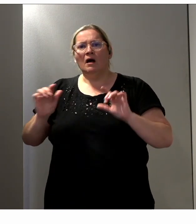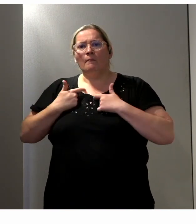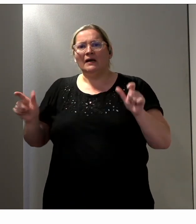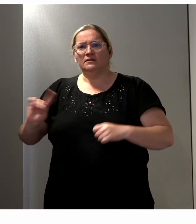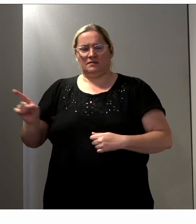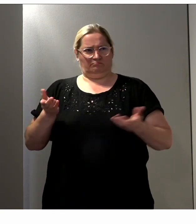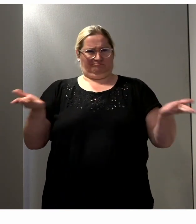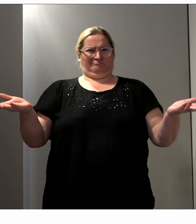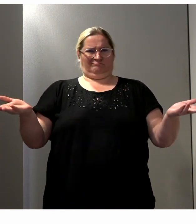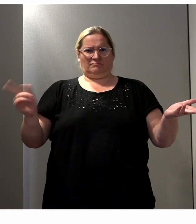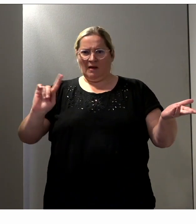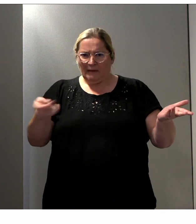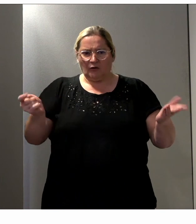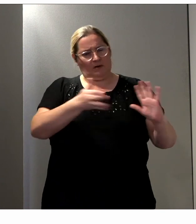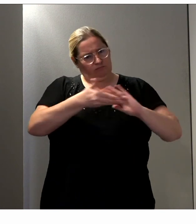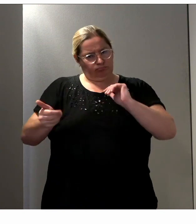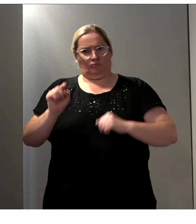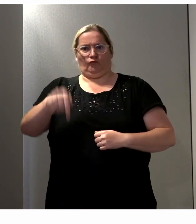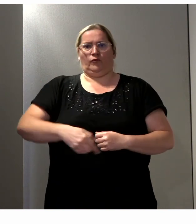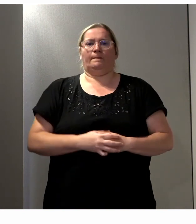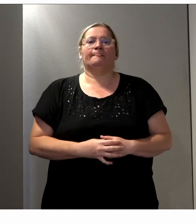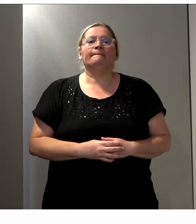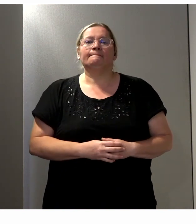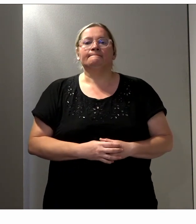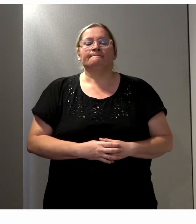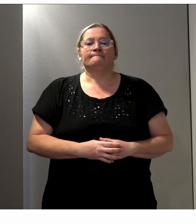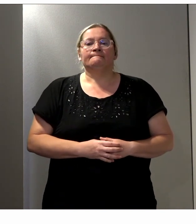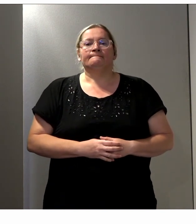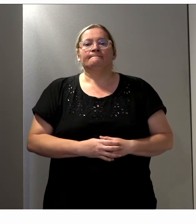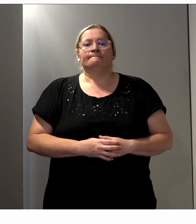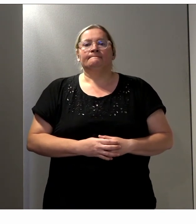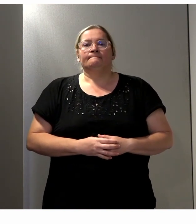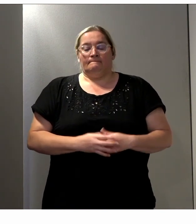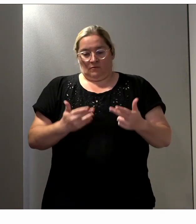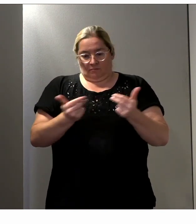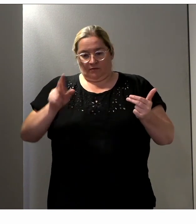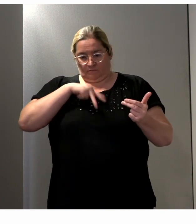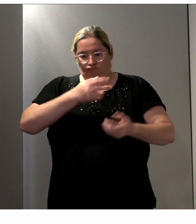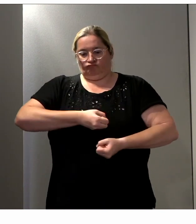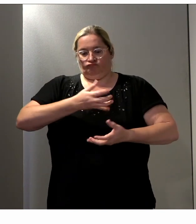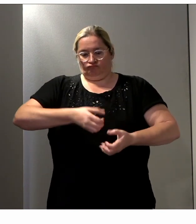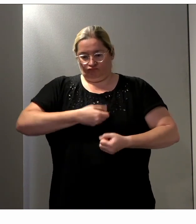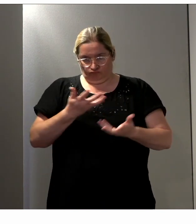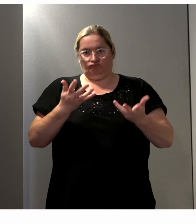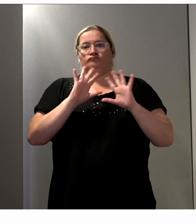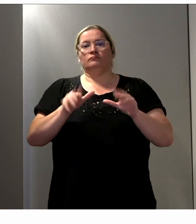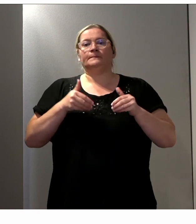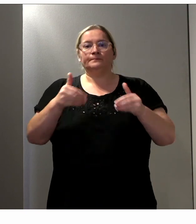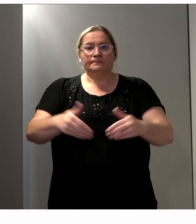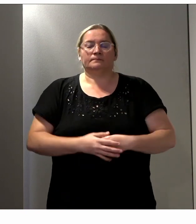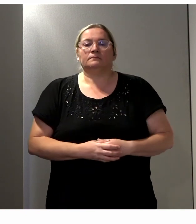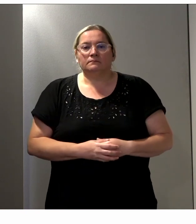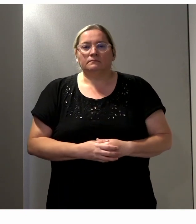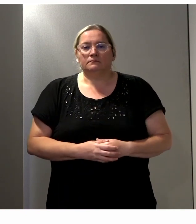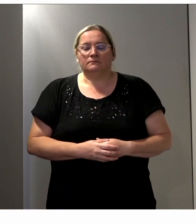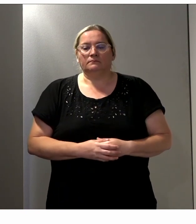Alors, peut-être juste pour compléter mon propos en préambule, ces opérations